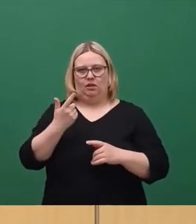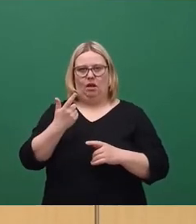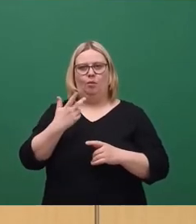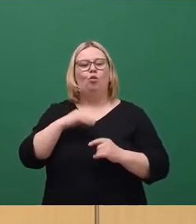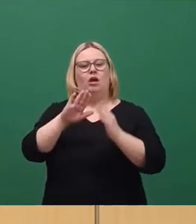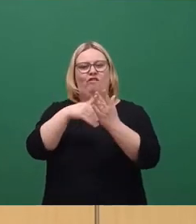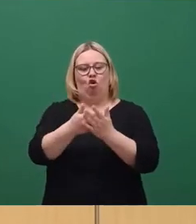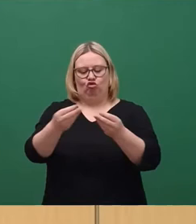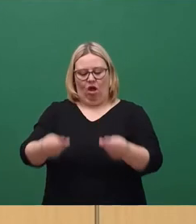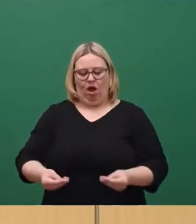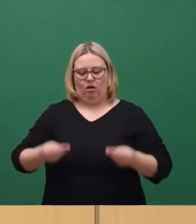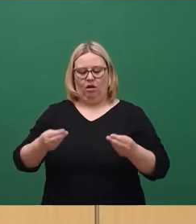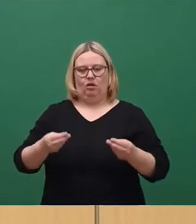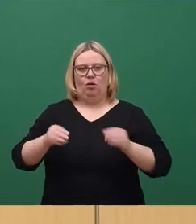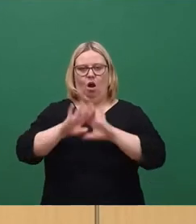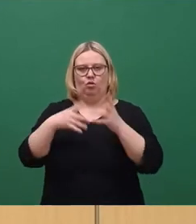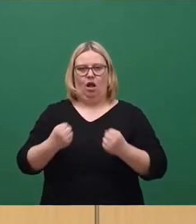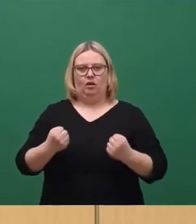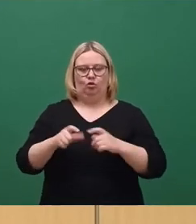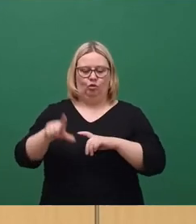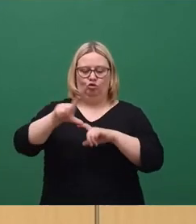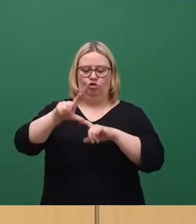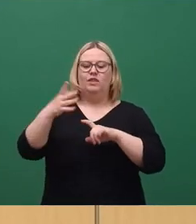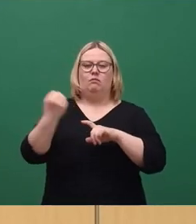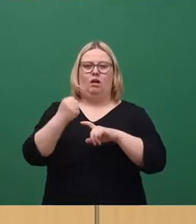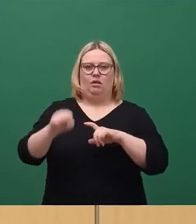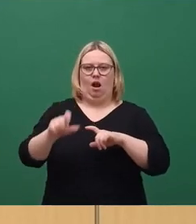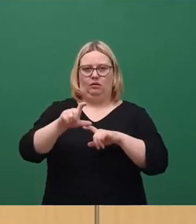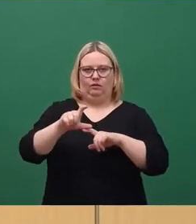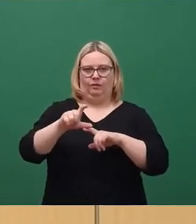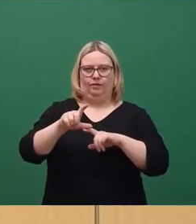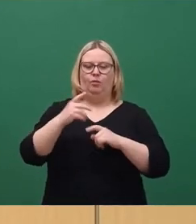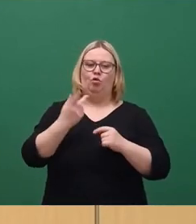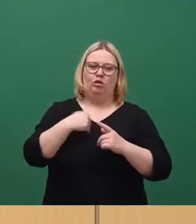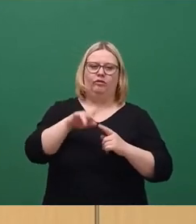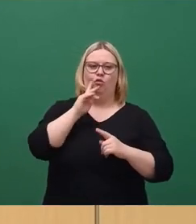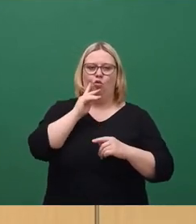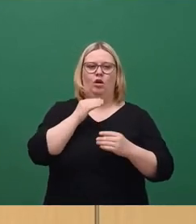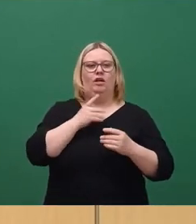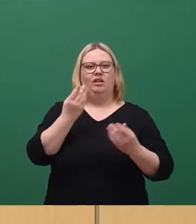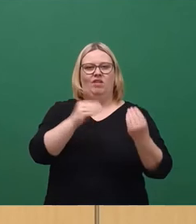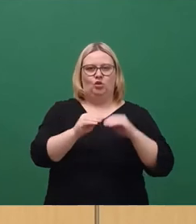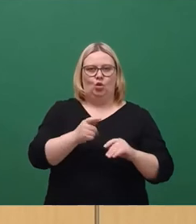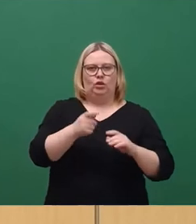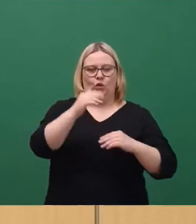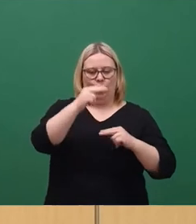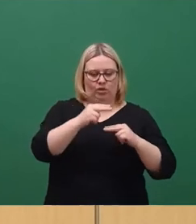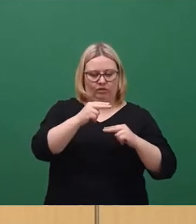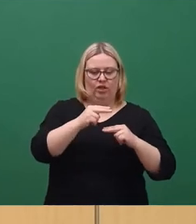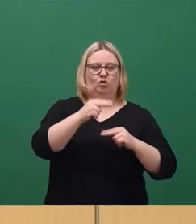zur Verwendung dieses Haushaltsüberschusses gemacht. Kürzungen bei Investitionen sollten zurückgenommen, entschieden in die